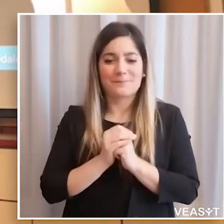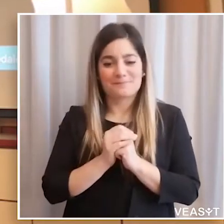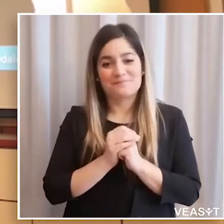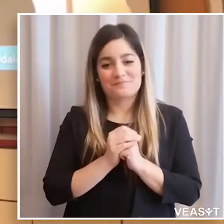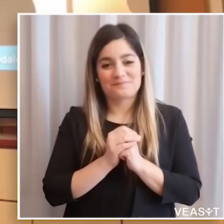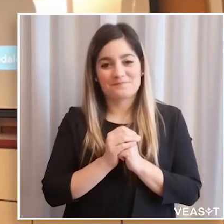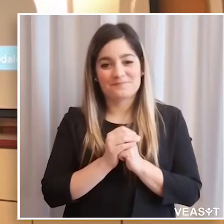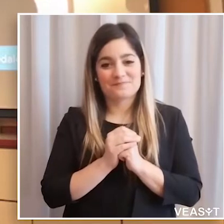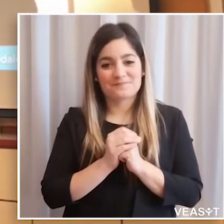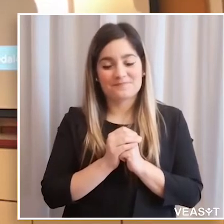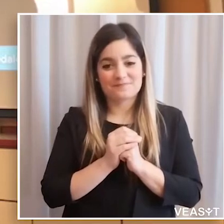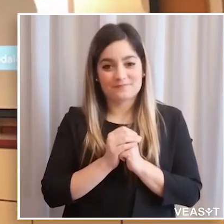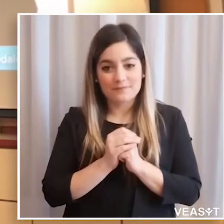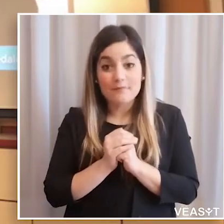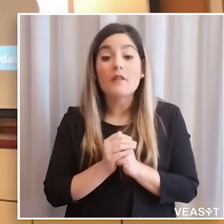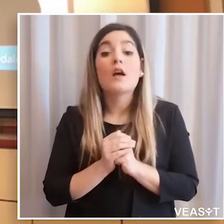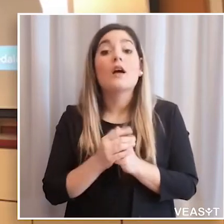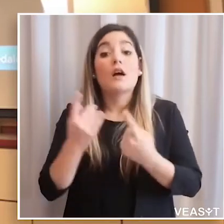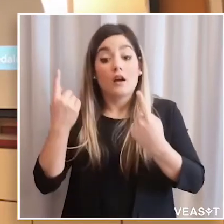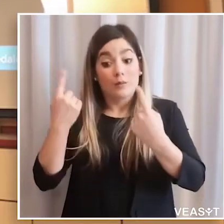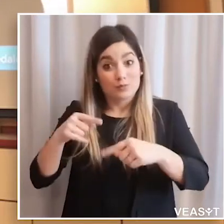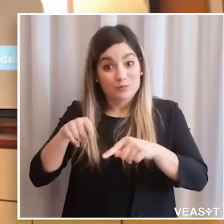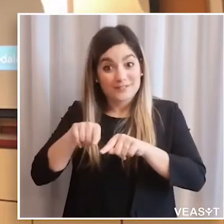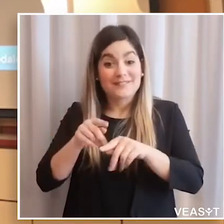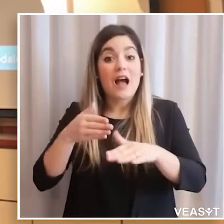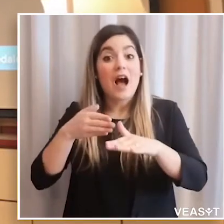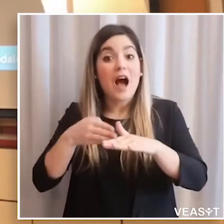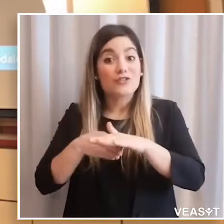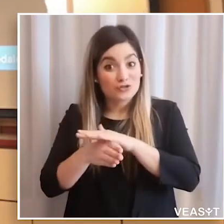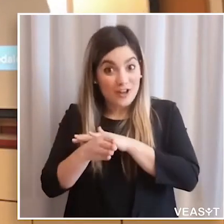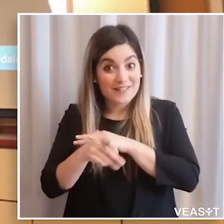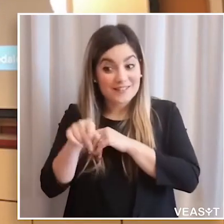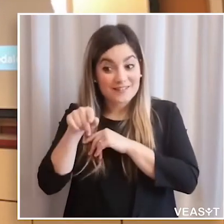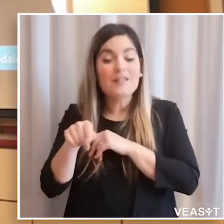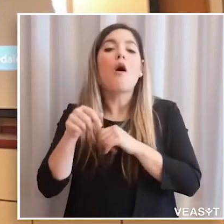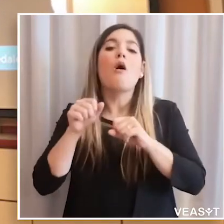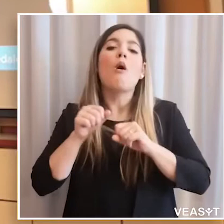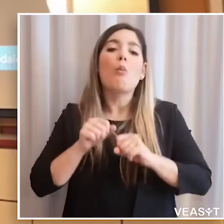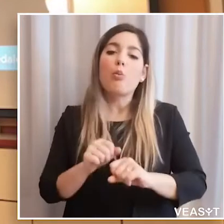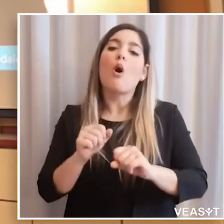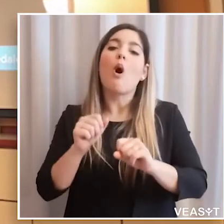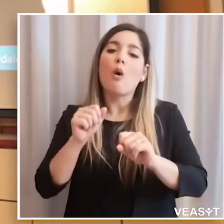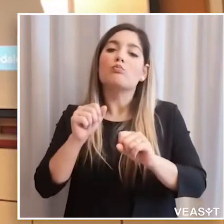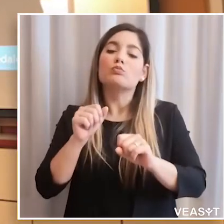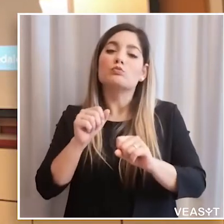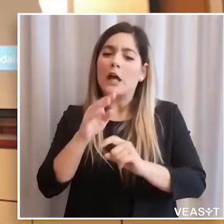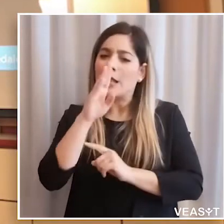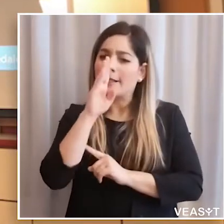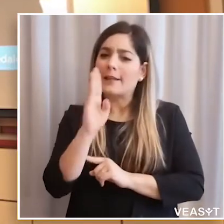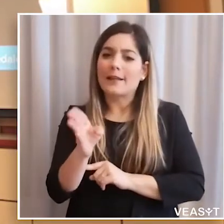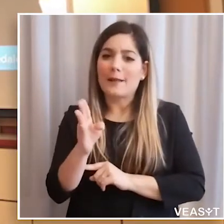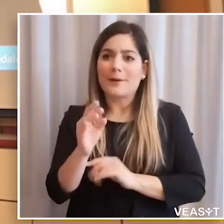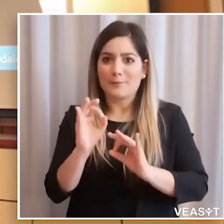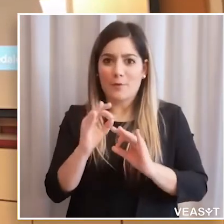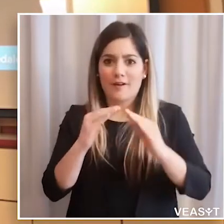Bussolengo o di quant'altro di acuto ci può essere nel nostro territorio. Non solo, perché l'accesso